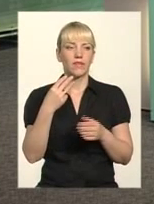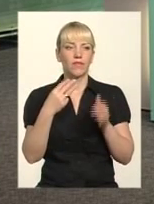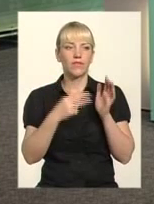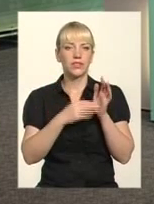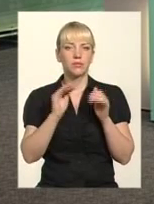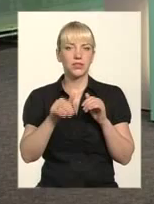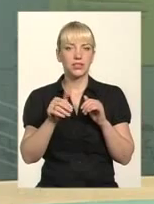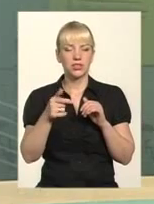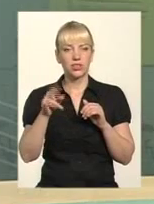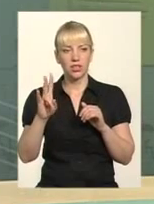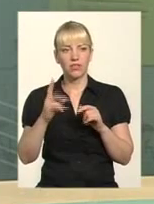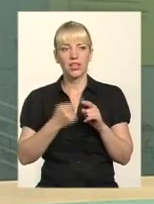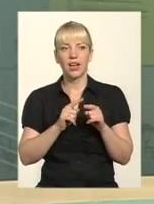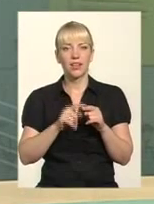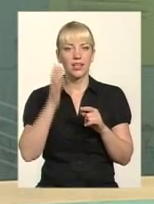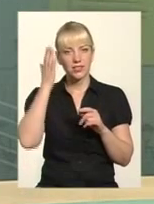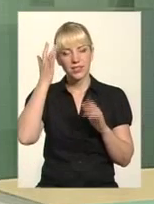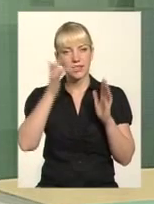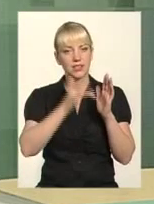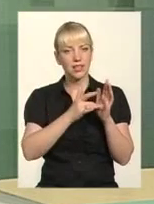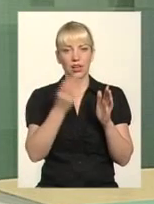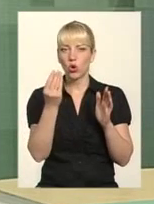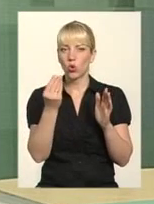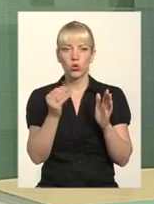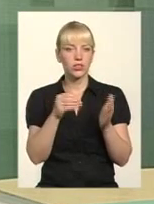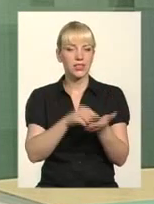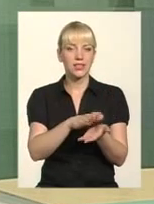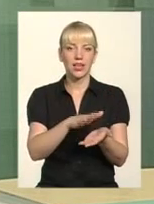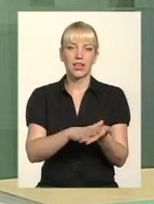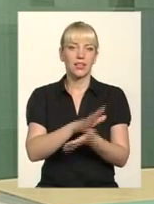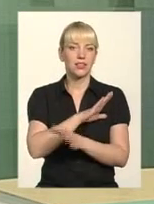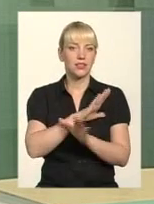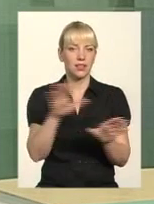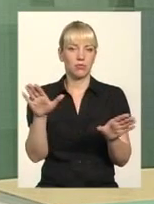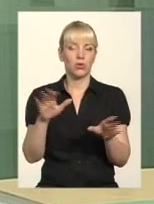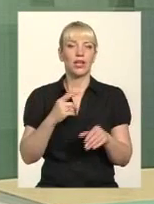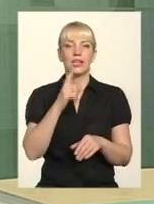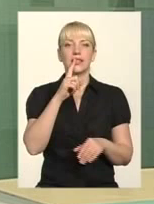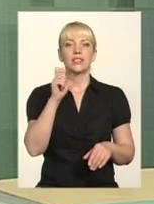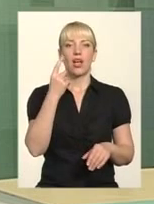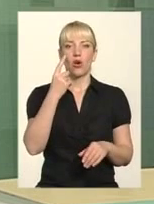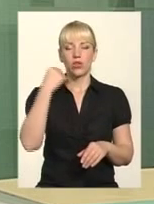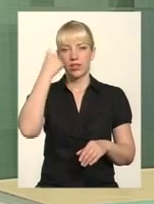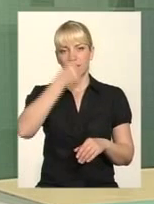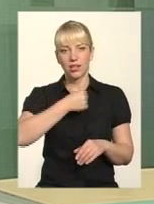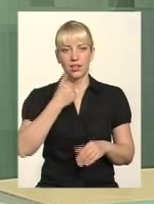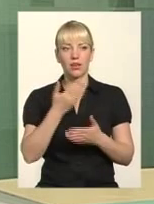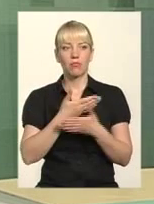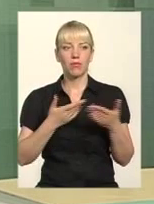цілі в бюджеті закладено? на цілі не закладається. Тобто, ми за один рік міняємо один